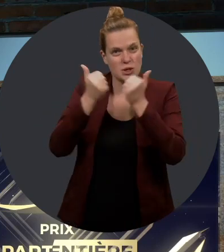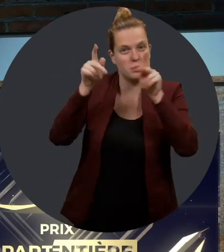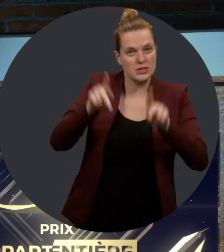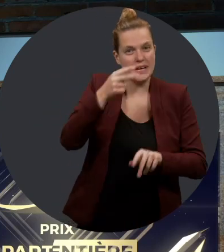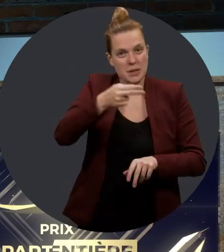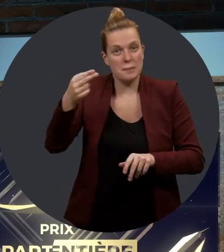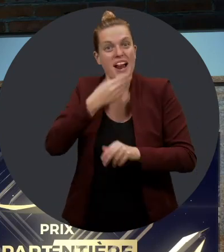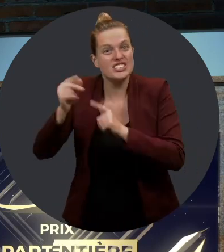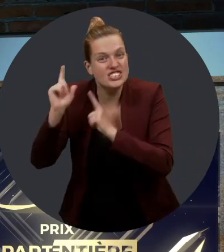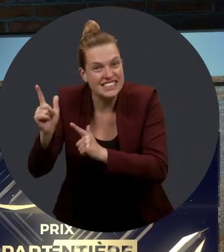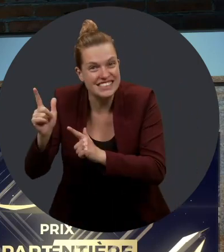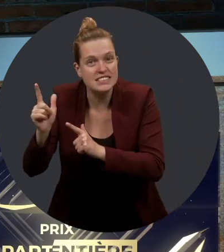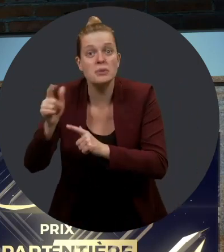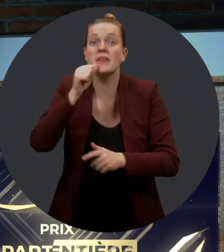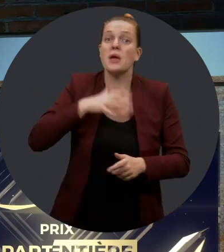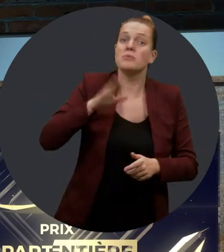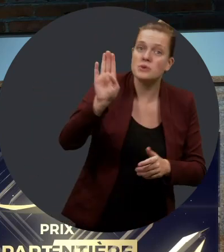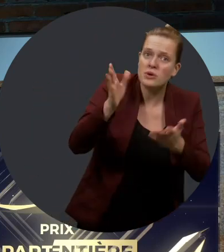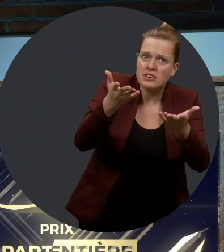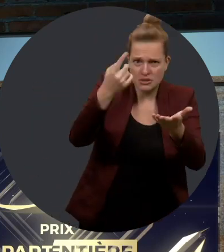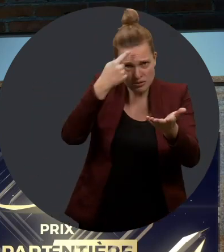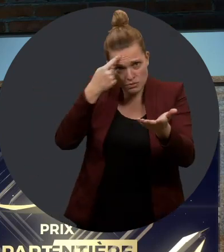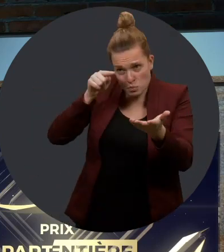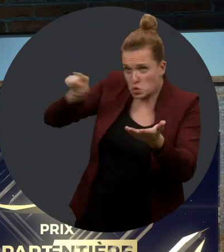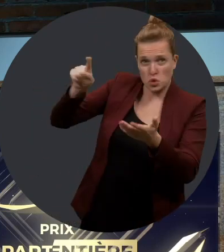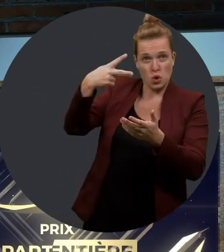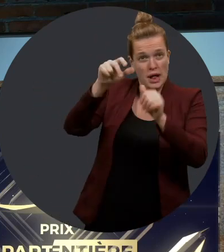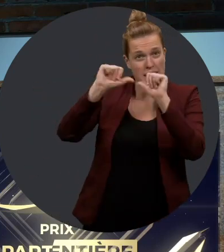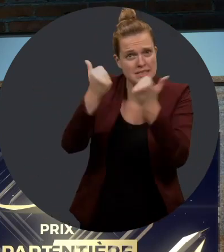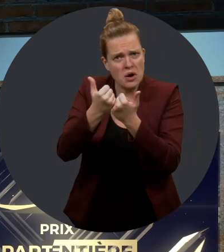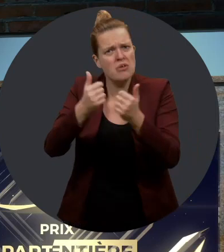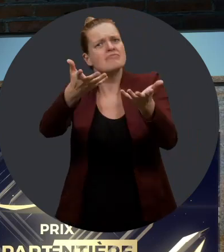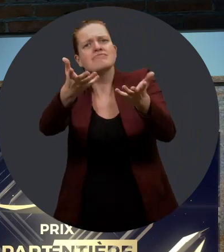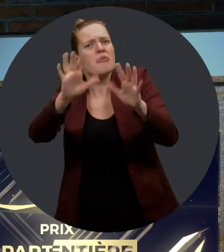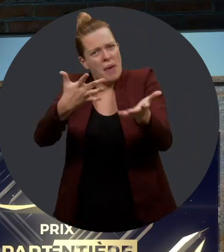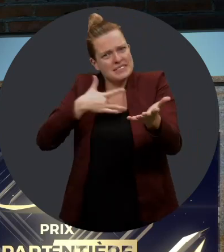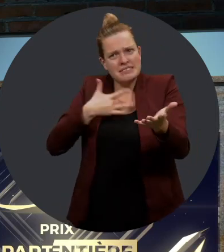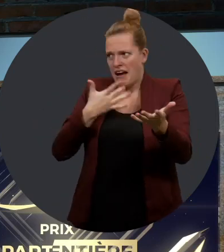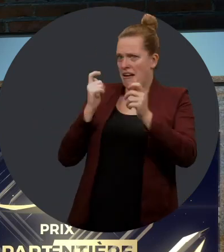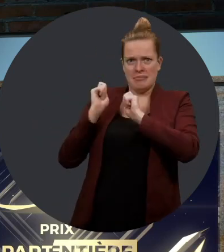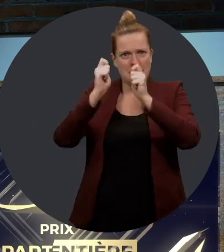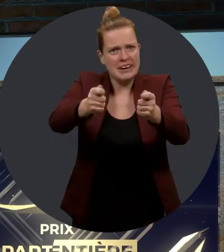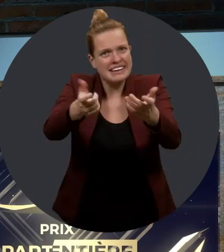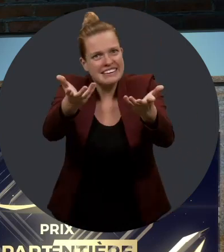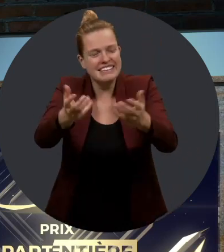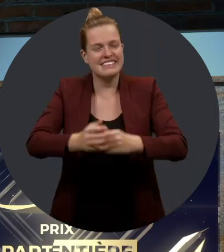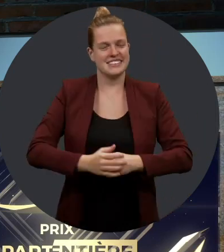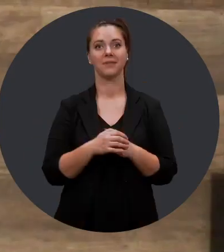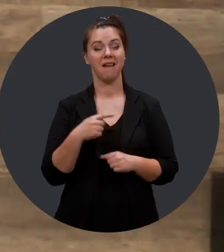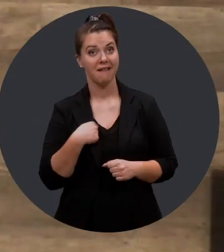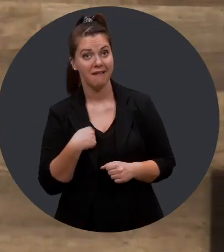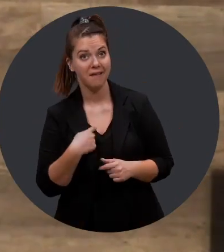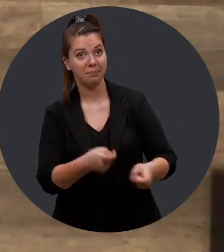générale de l'Association des personnes handicapées de Bellechasse. Mme Bissonette, au nom de votre association, qu'est-ce que ça vous fait de recevoir ce prix?